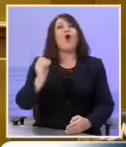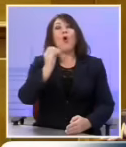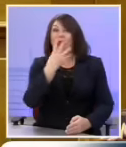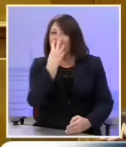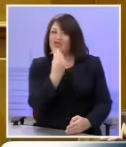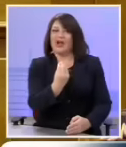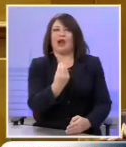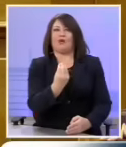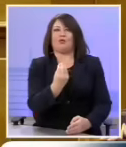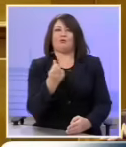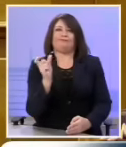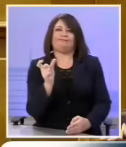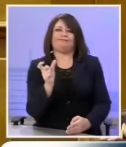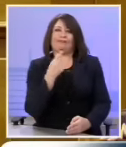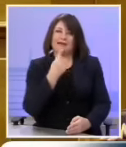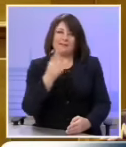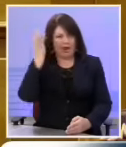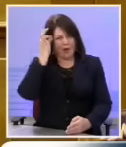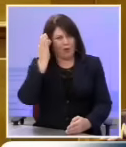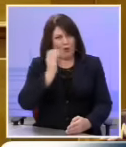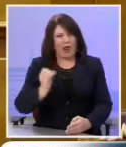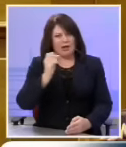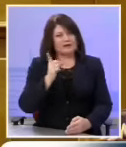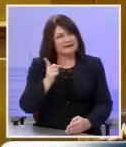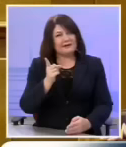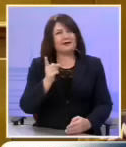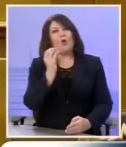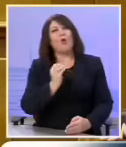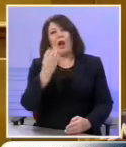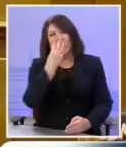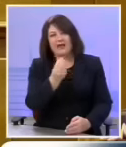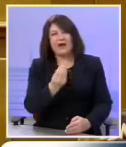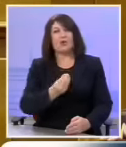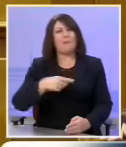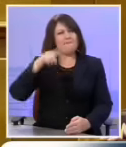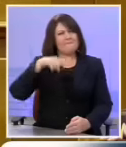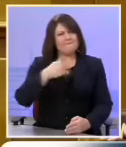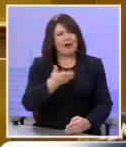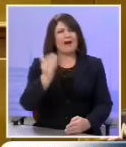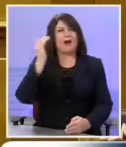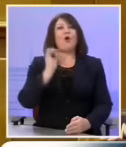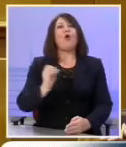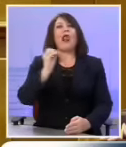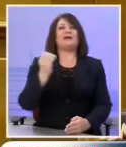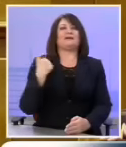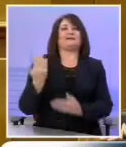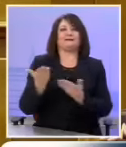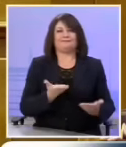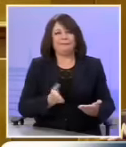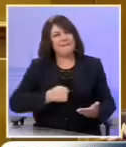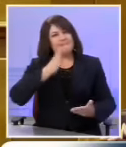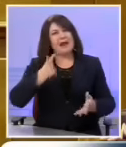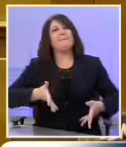τον Πρόεδρο Ολάντ και λίγες μέρες μετά πήγα εγώ προσκεκλημένος του Πρόεδρου Ολάντ στο Μέγαλο των